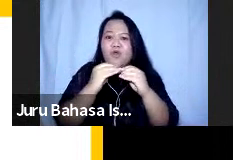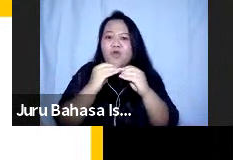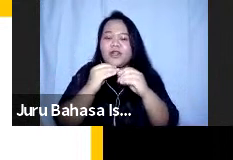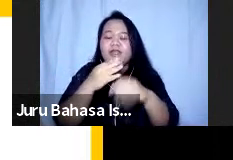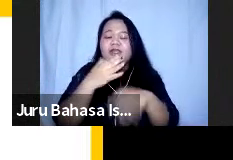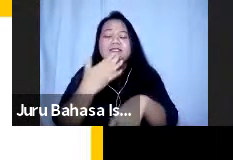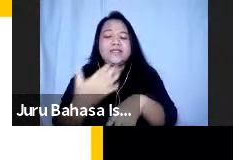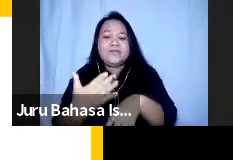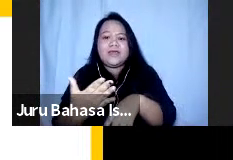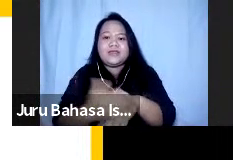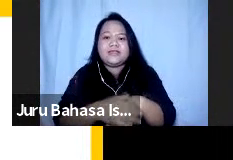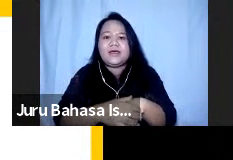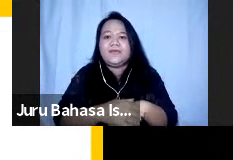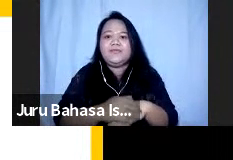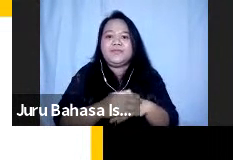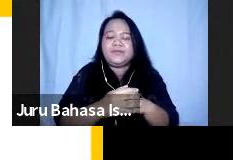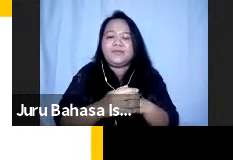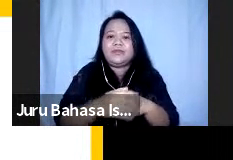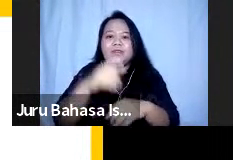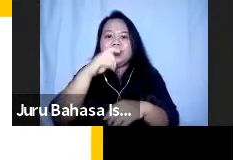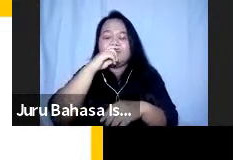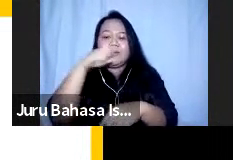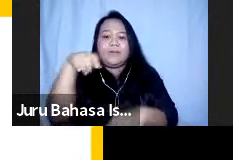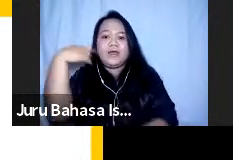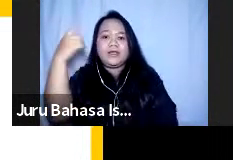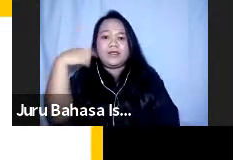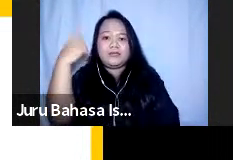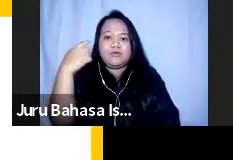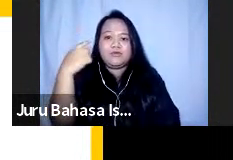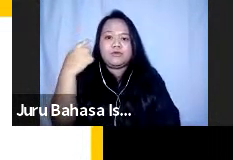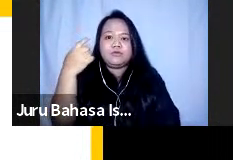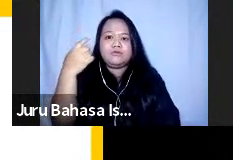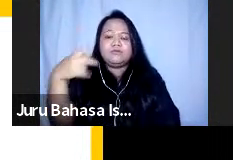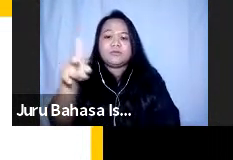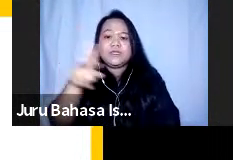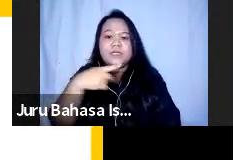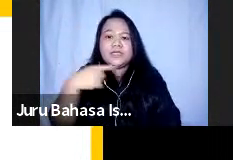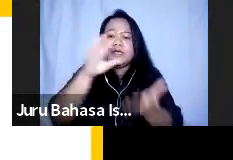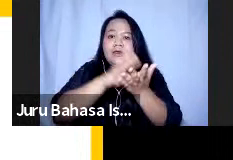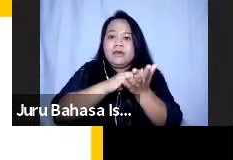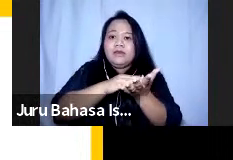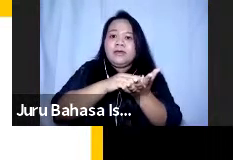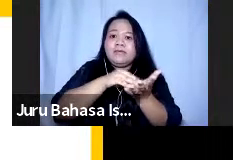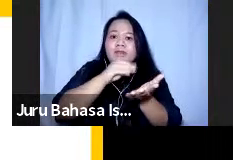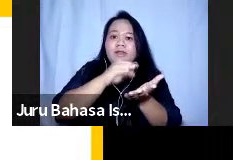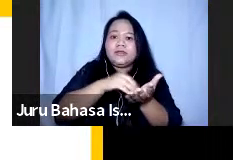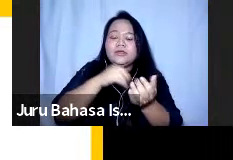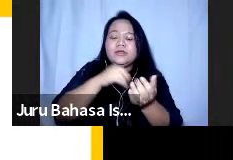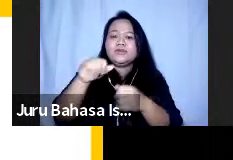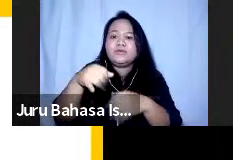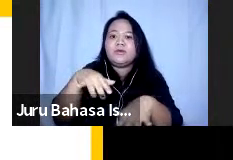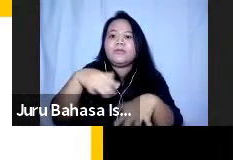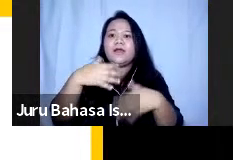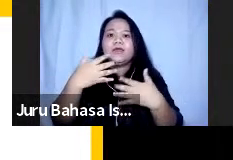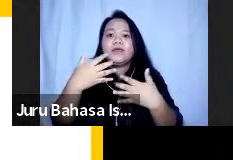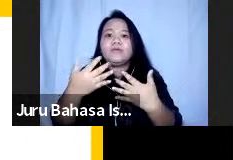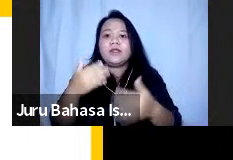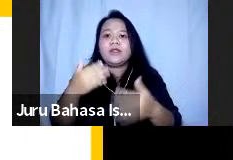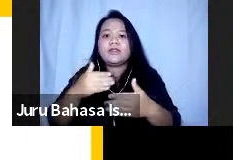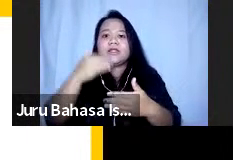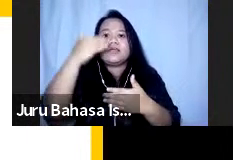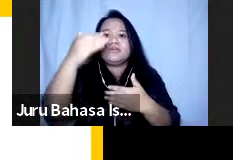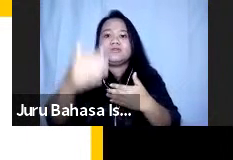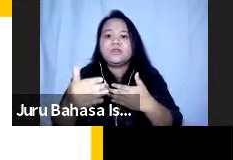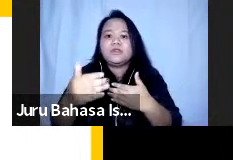biasa begitu nah Bapak Ibu kita juga akan bisa belajar kemudian bagaimana selanjutnya